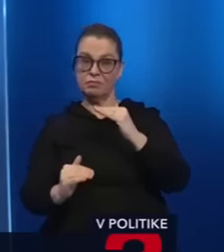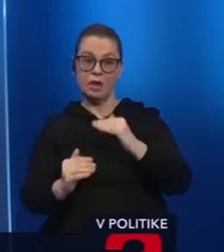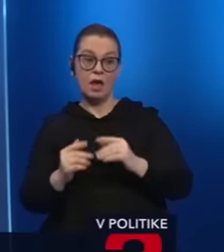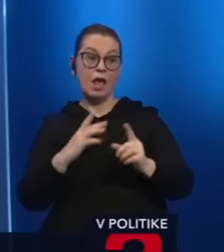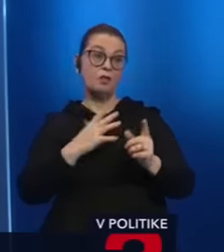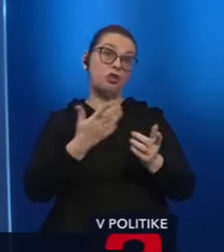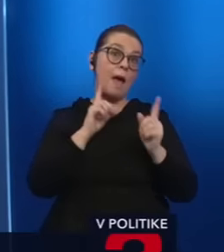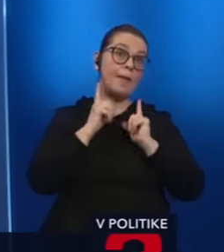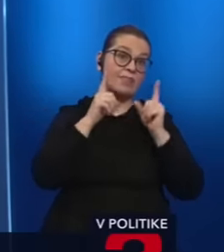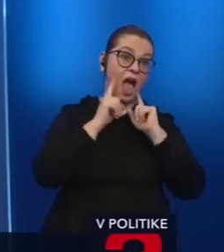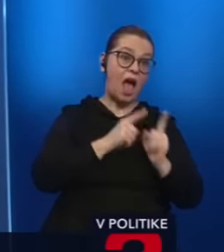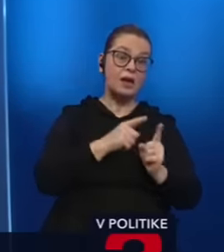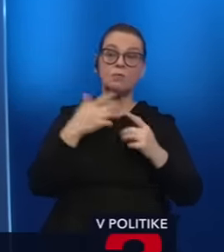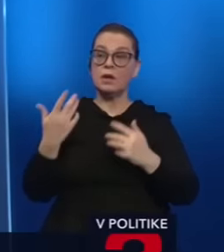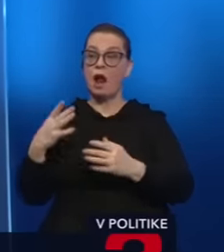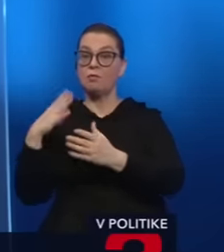druhému